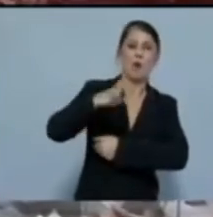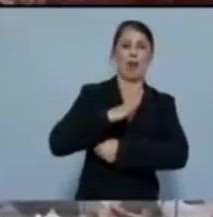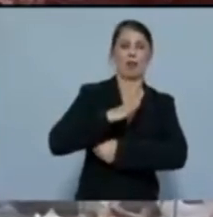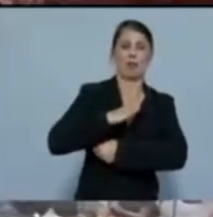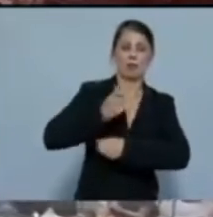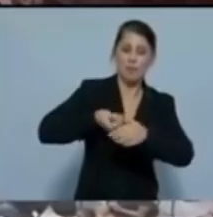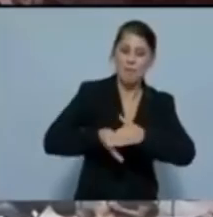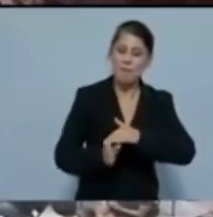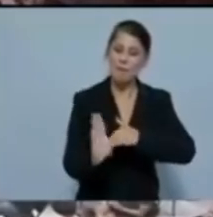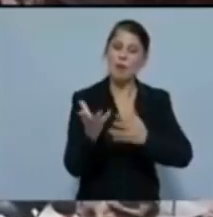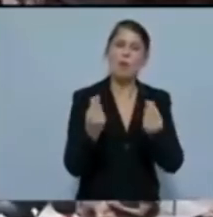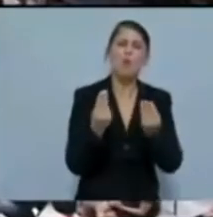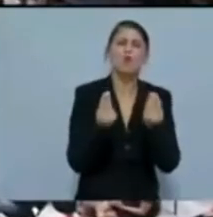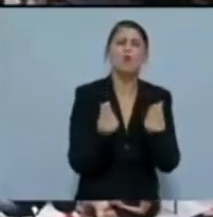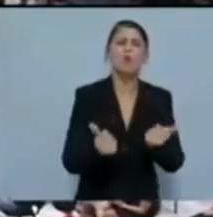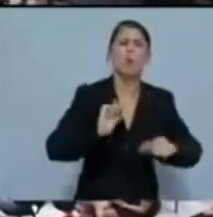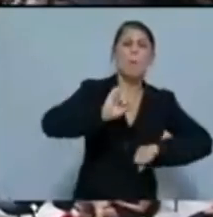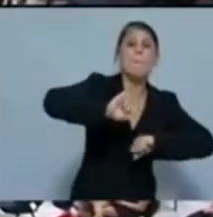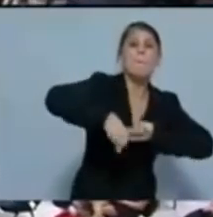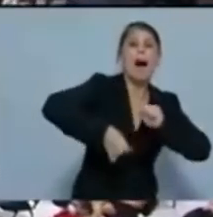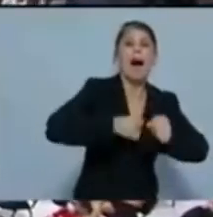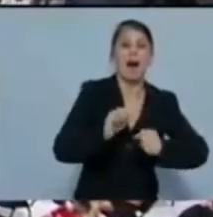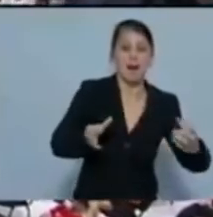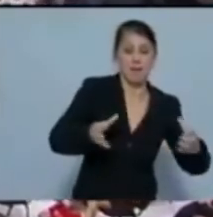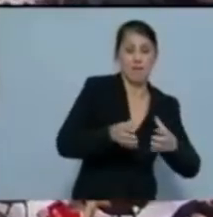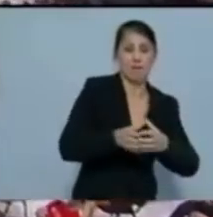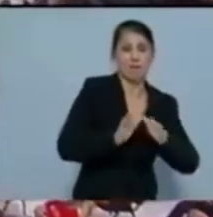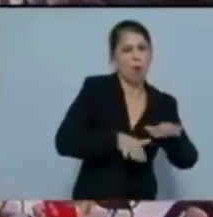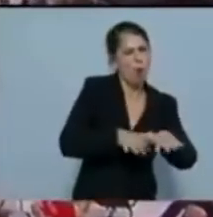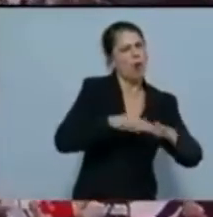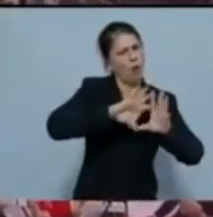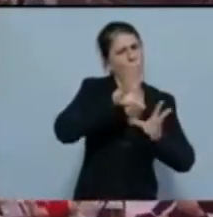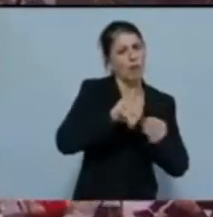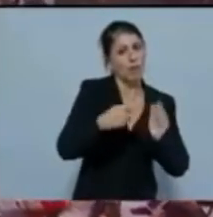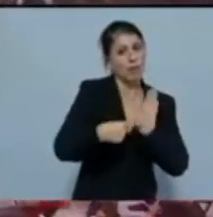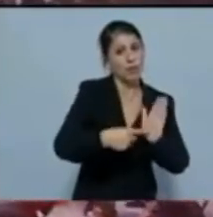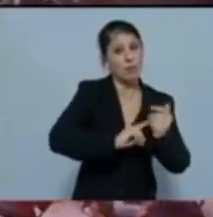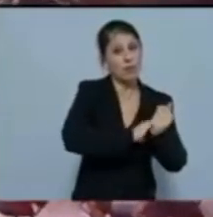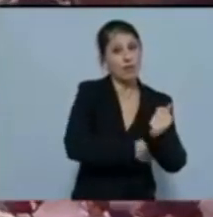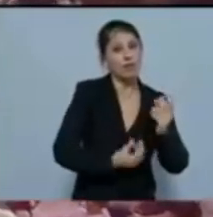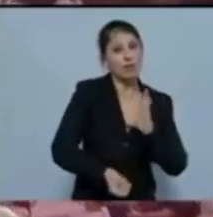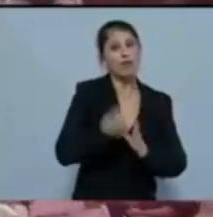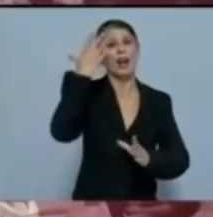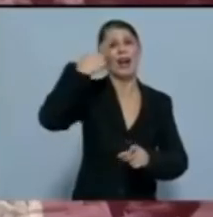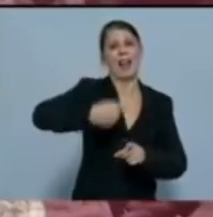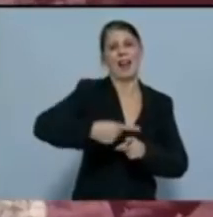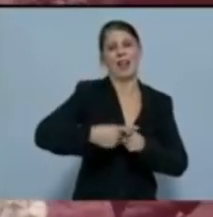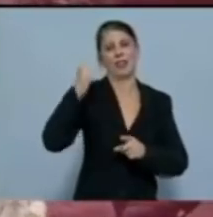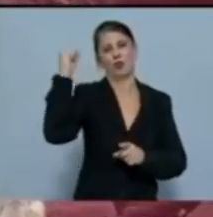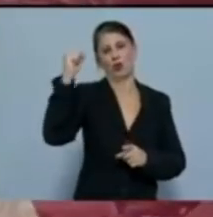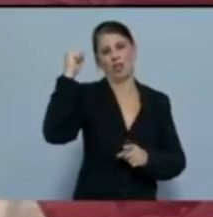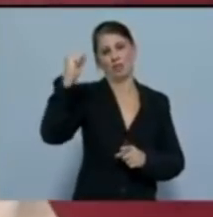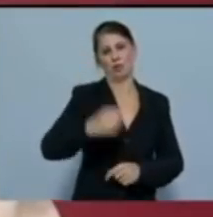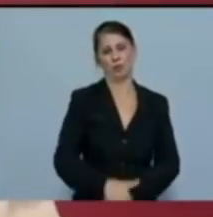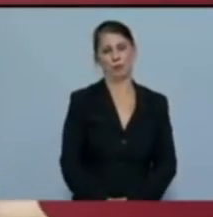διάφορα μέτωπα πάλης δείχνουμε τις δυνατότητες μιας πραγματικά νέας Ελλάδας του σοσιαλισμού.